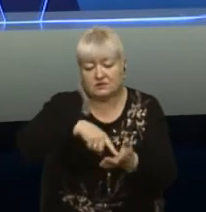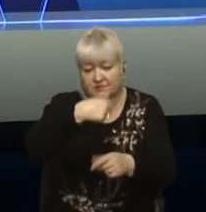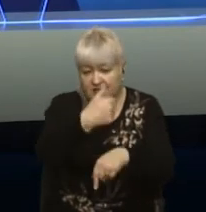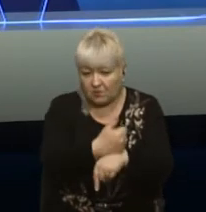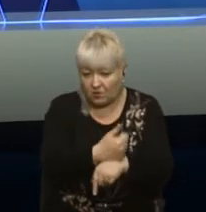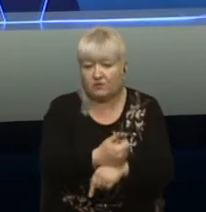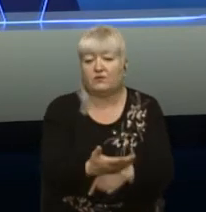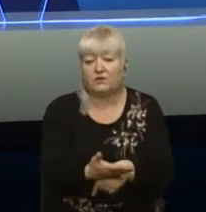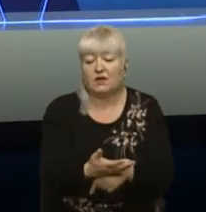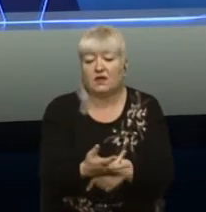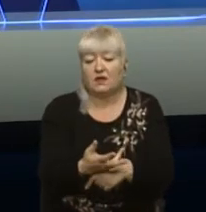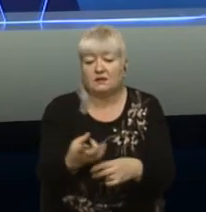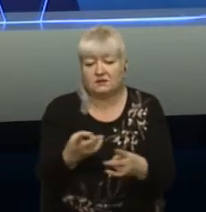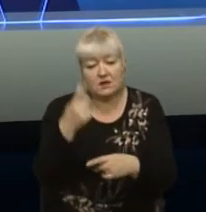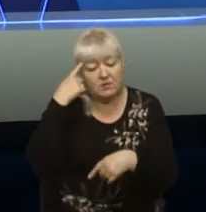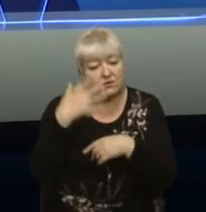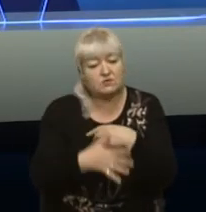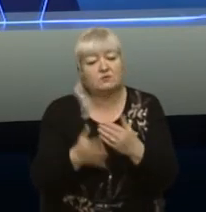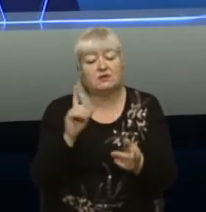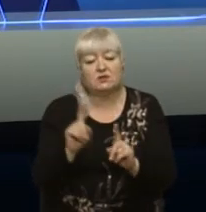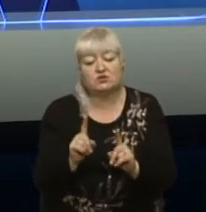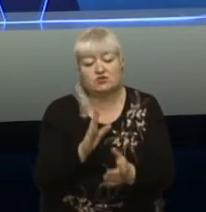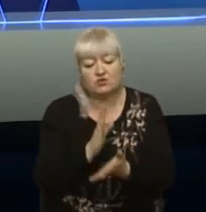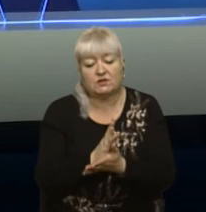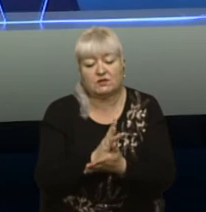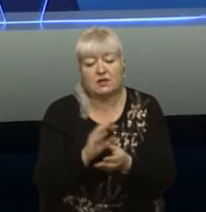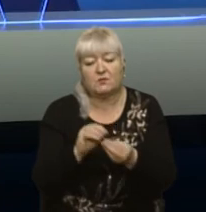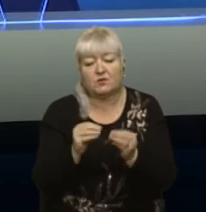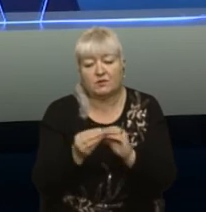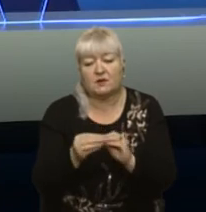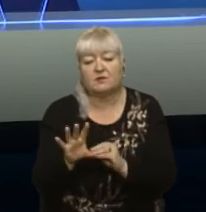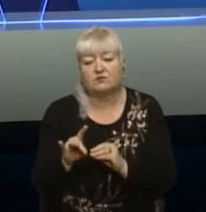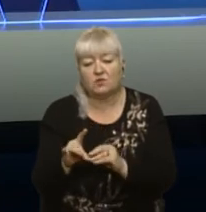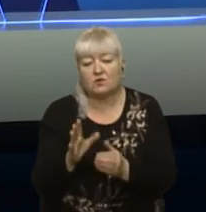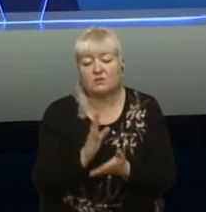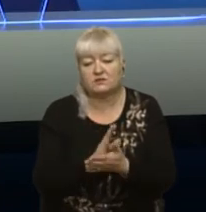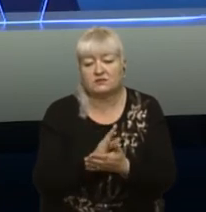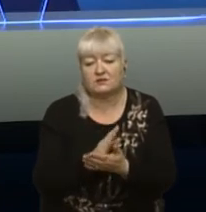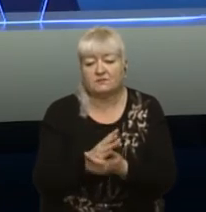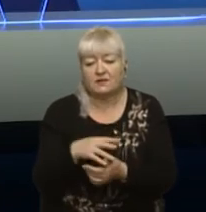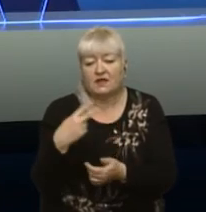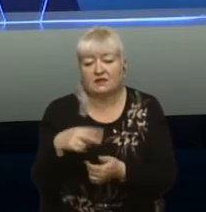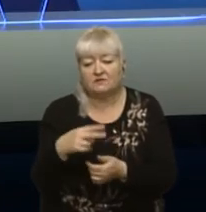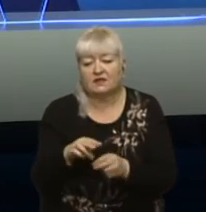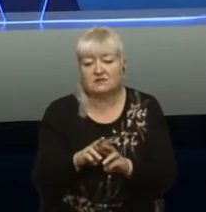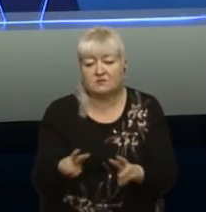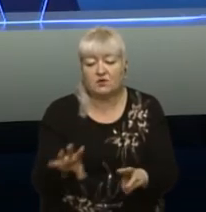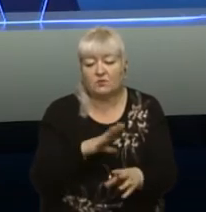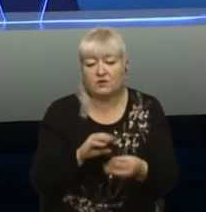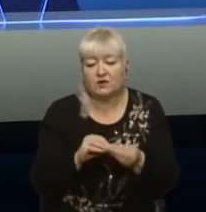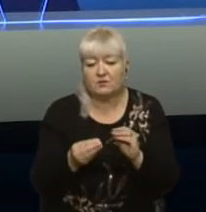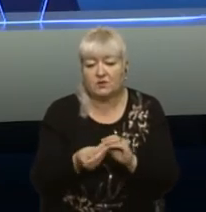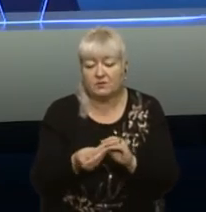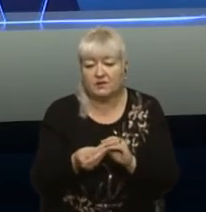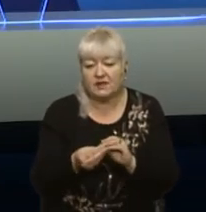Треба розуміти, що є певні проблеми в бюджетуванні зараз у Дроговичі, там близько 20 мільйонів були проблеми з фінансуванням по